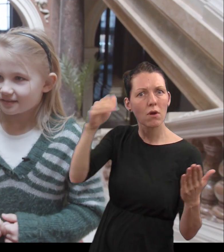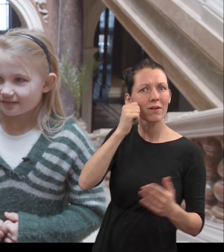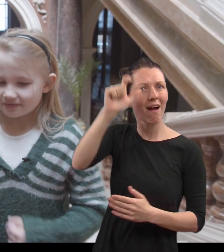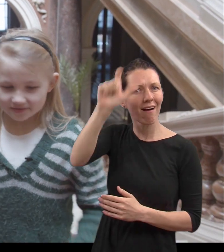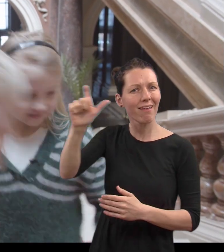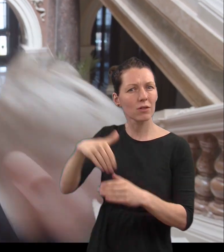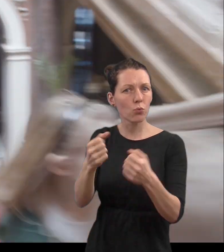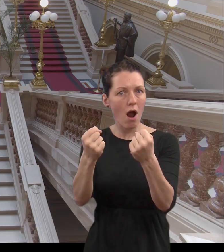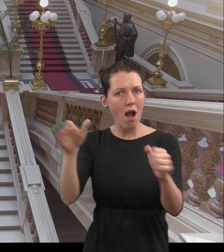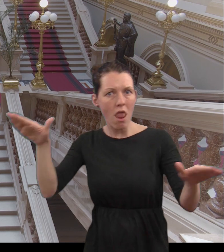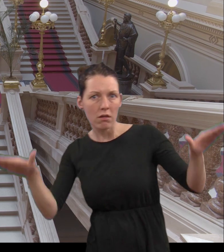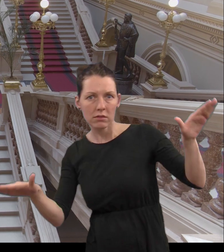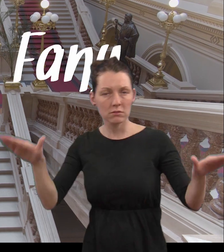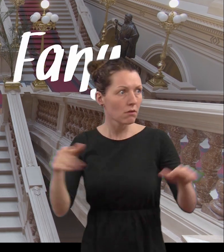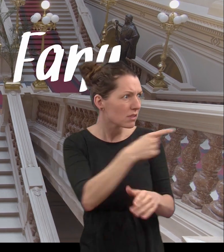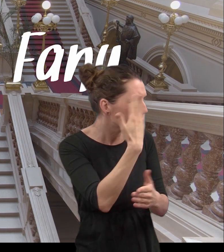To je folk, jde na výstavu.